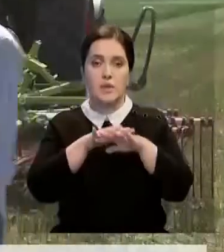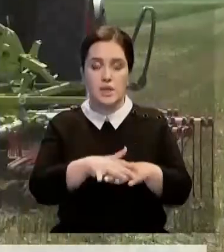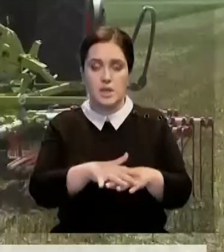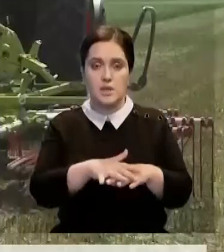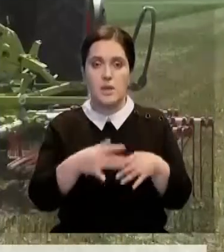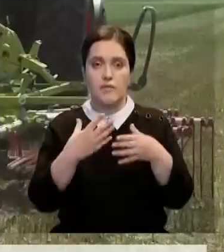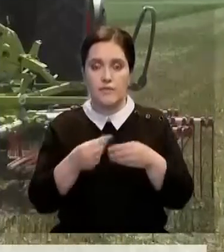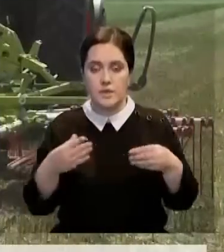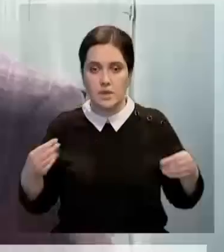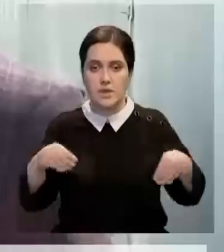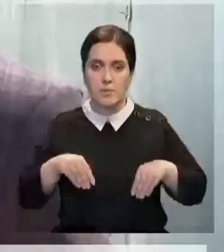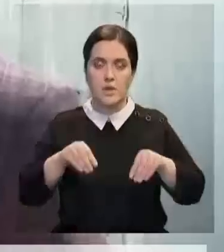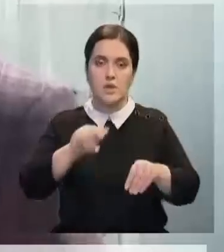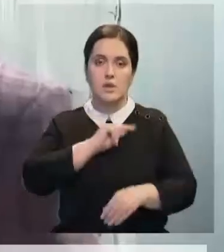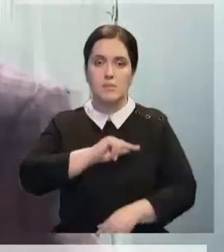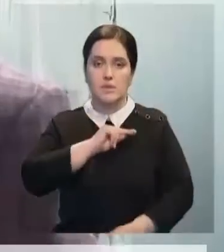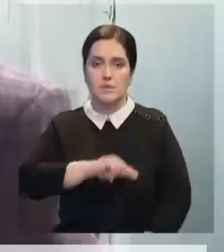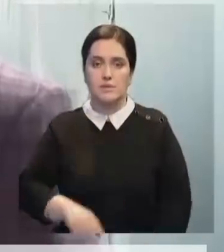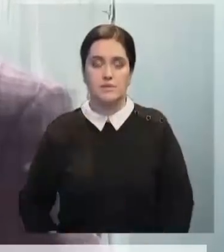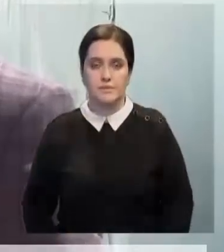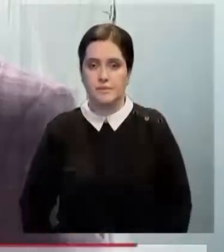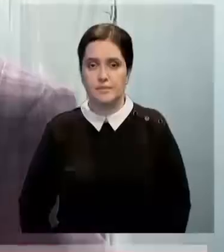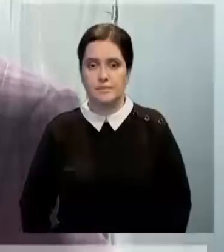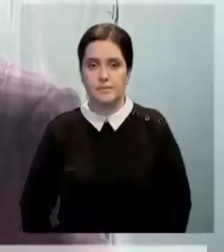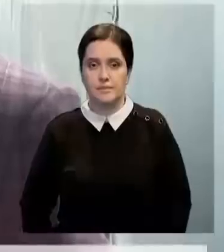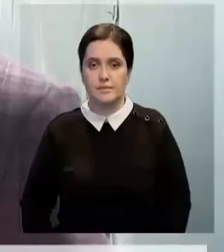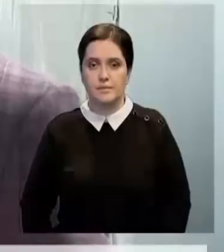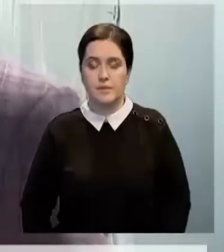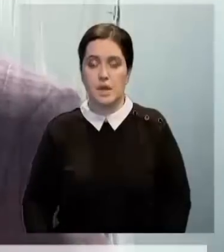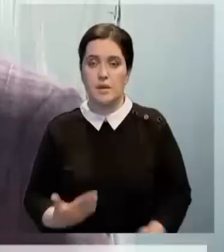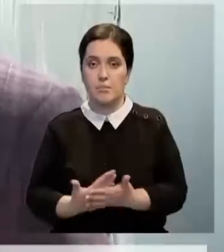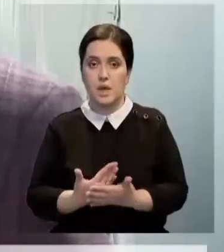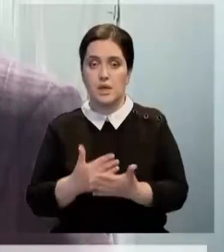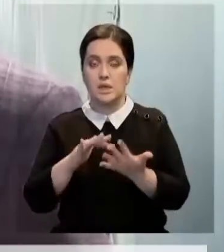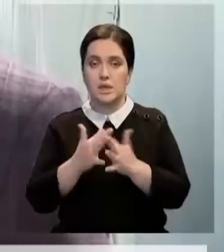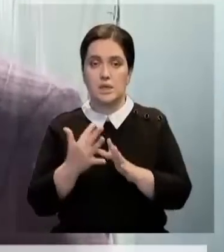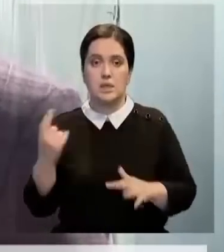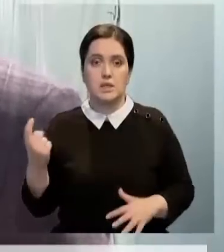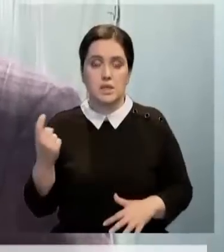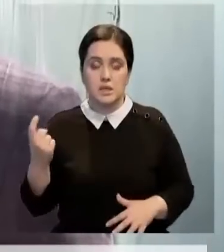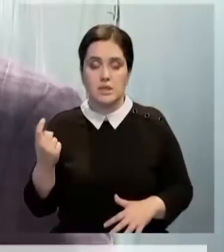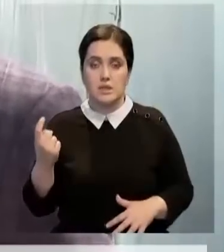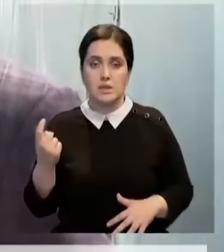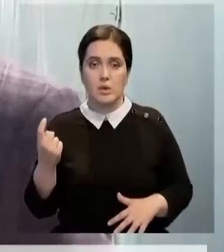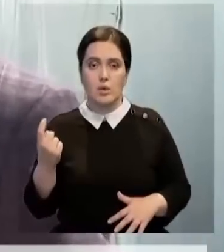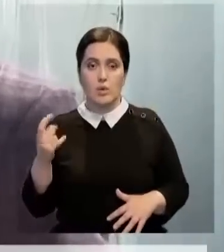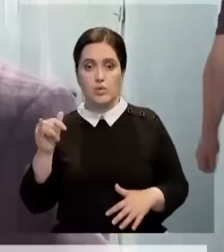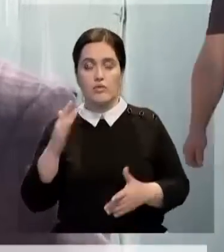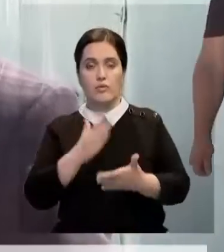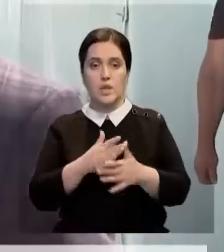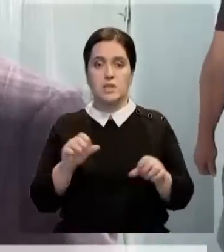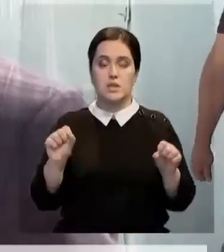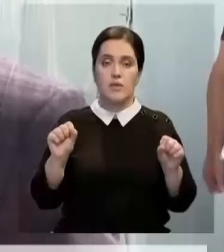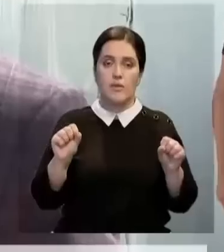весенне полевых работ. Теперь, допустим, если крестьянин получил весной этот кредит, соответственно, у него есть возможность